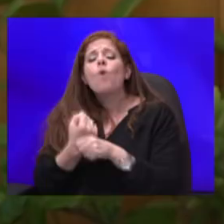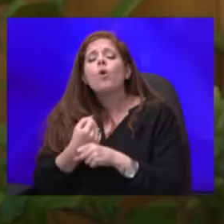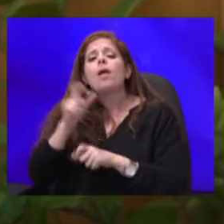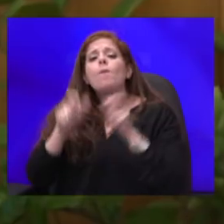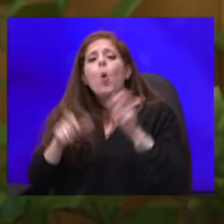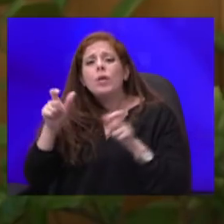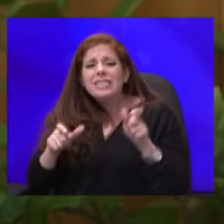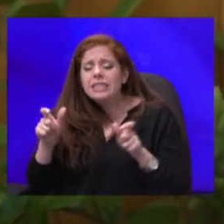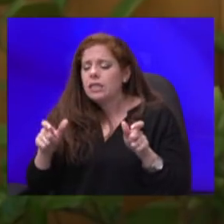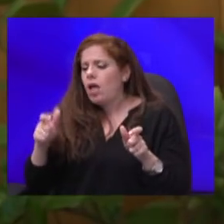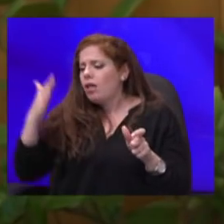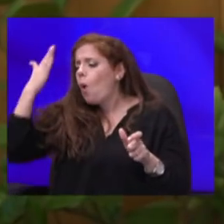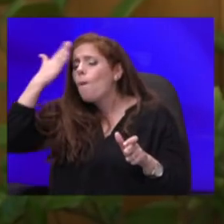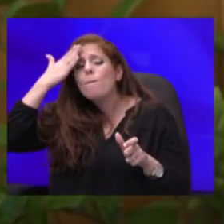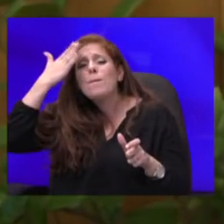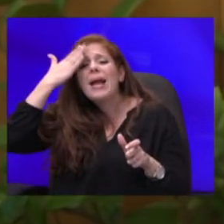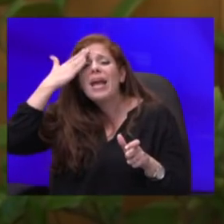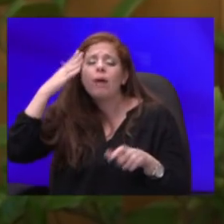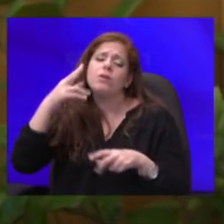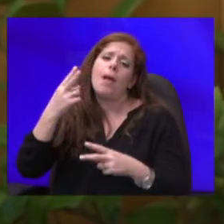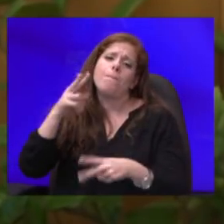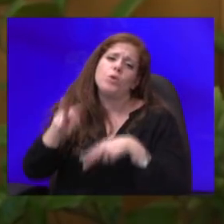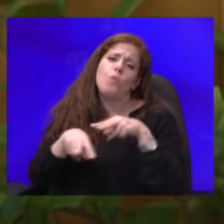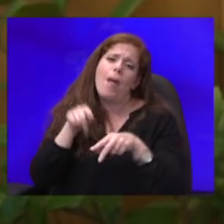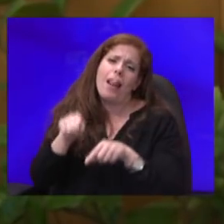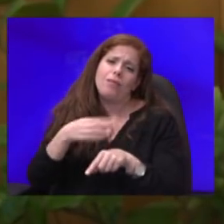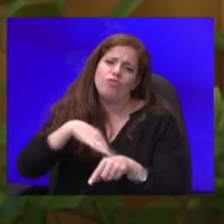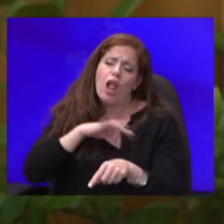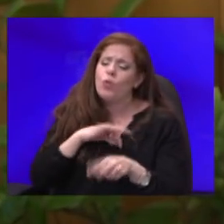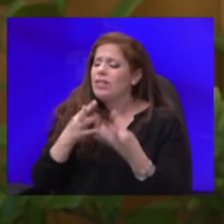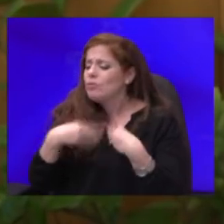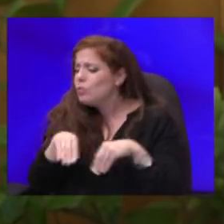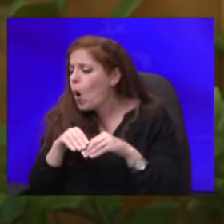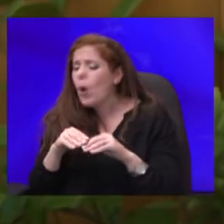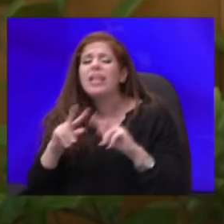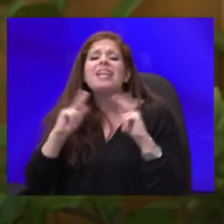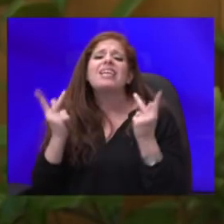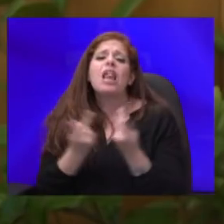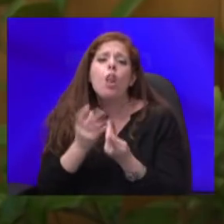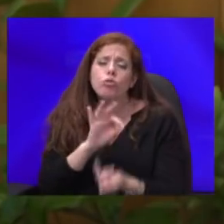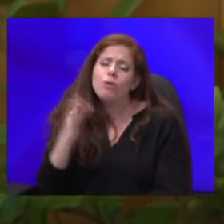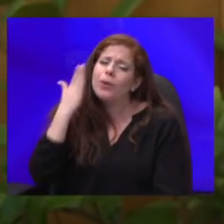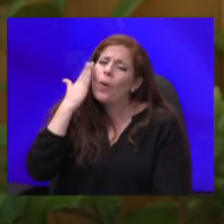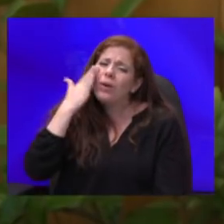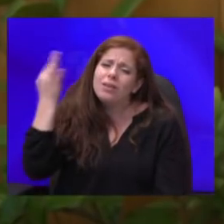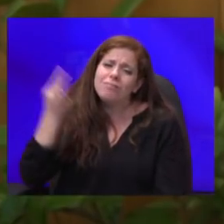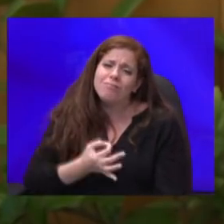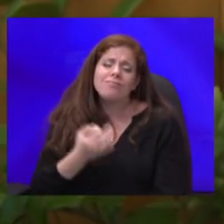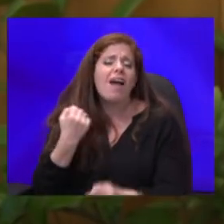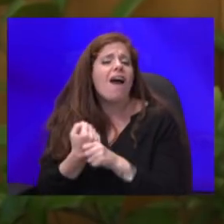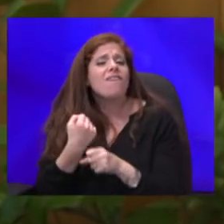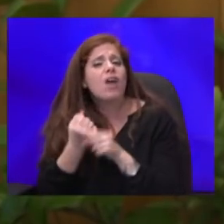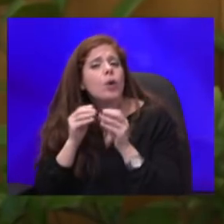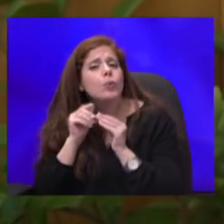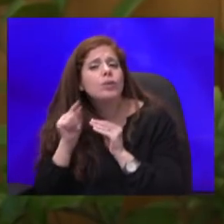המטופלים שלנו, את משפחותיהם, את הקהילות שלהם. עבדנו איתם בחיסונים